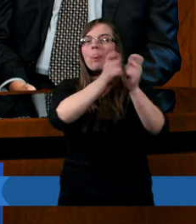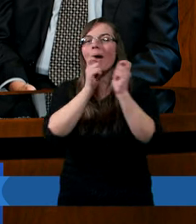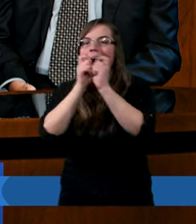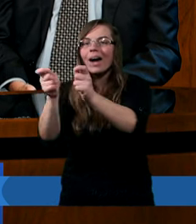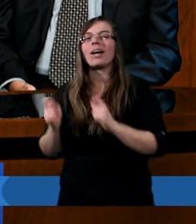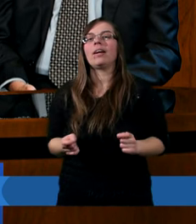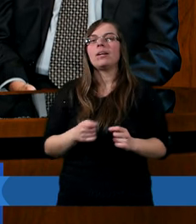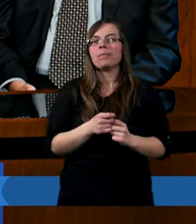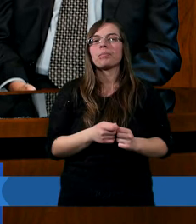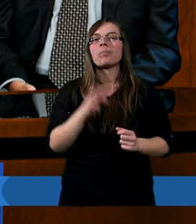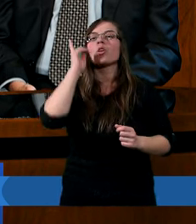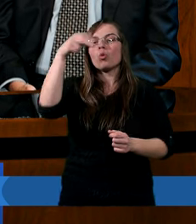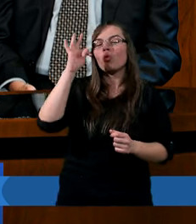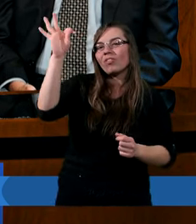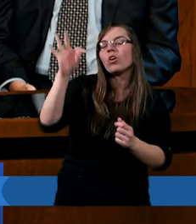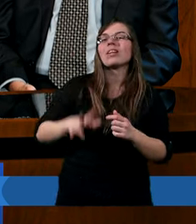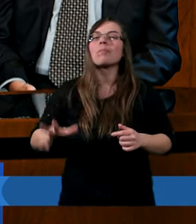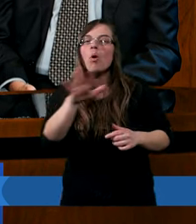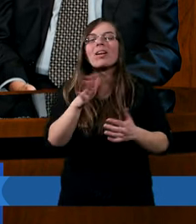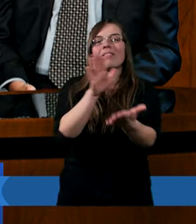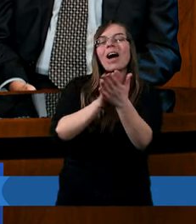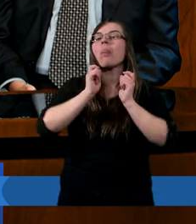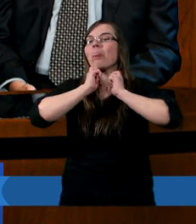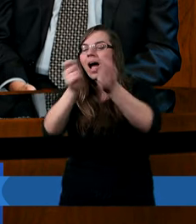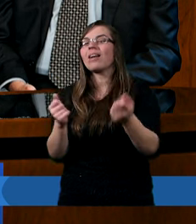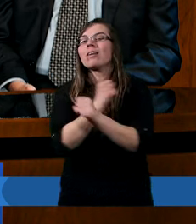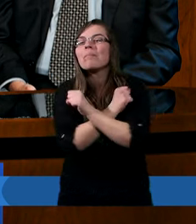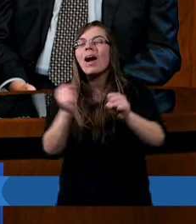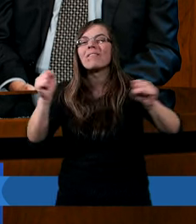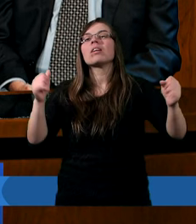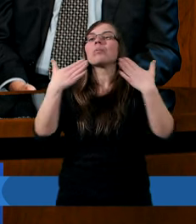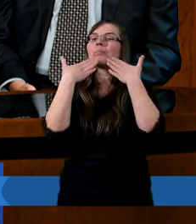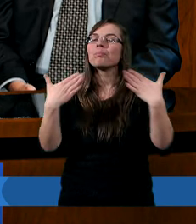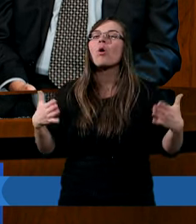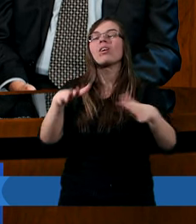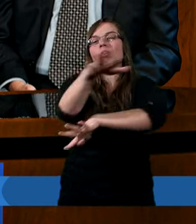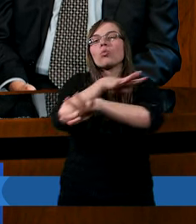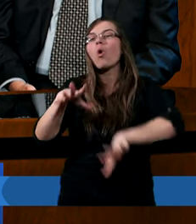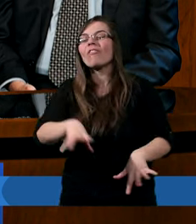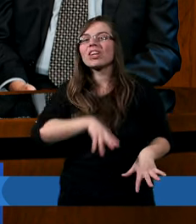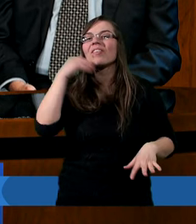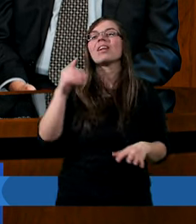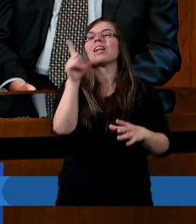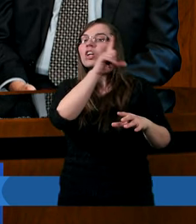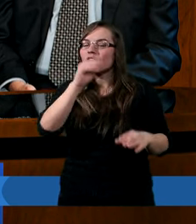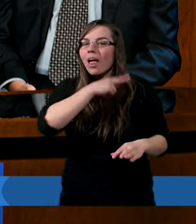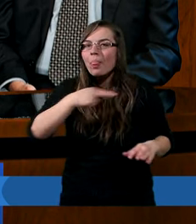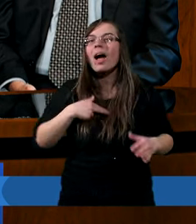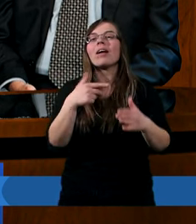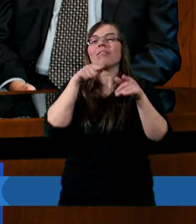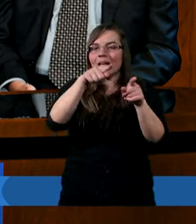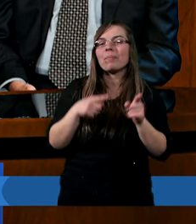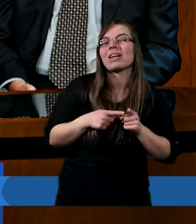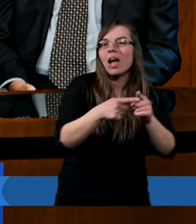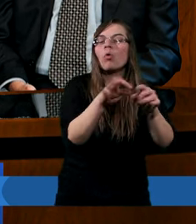dar od Ojca, dar zbawienia, podziękować Duchowi Świętemu, że nas w